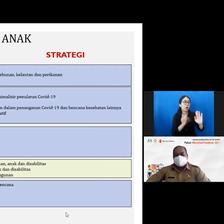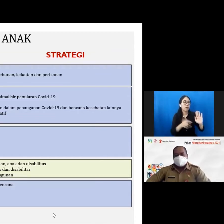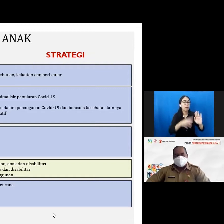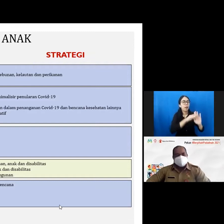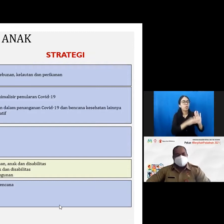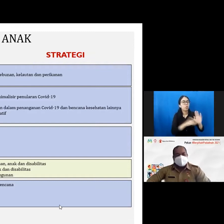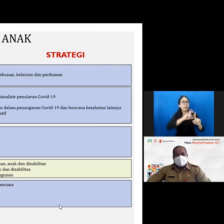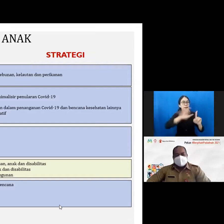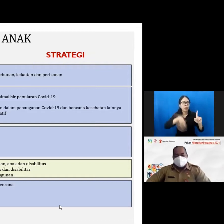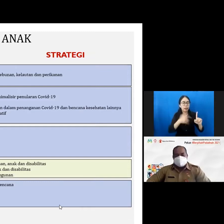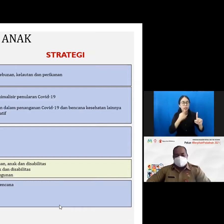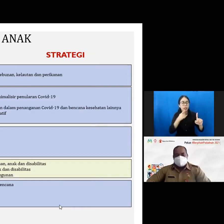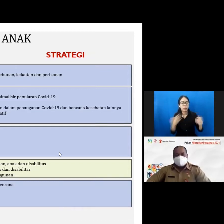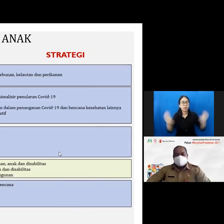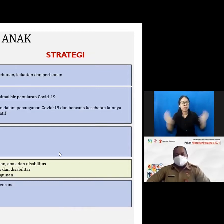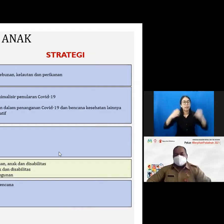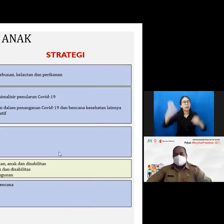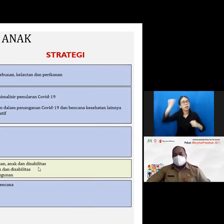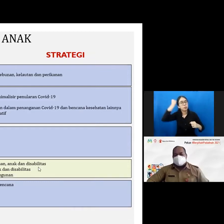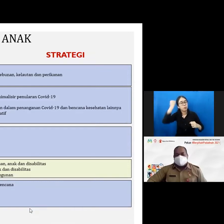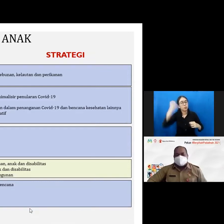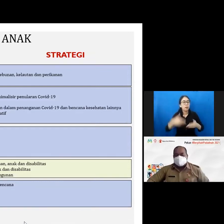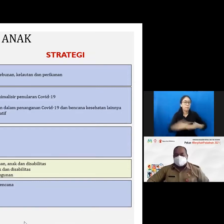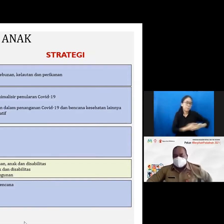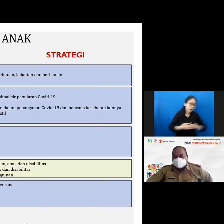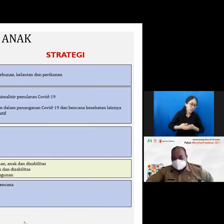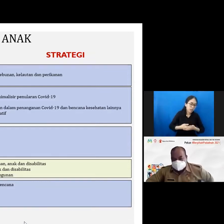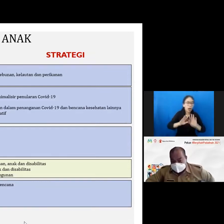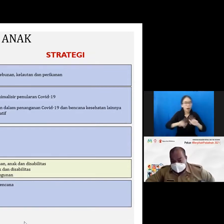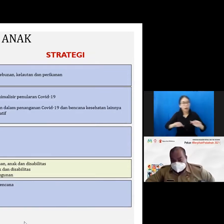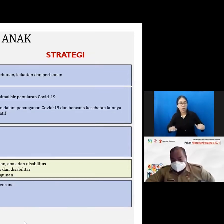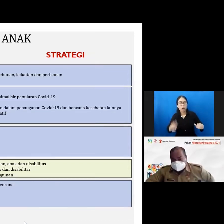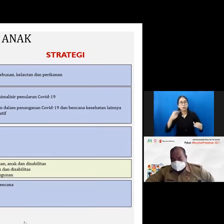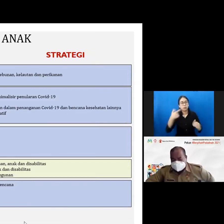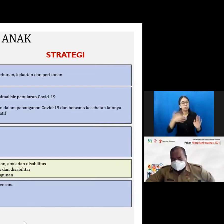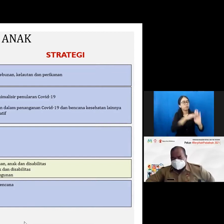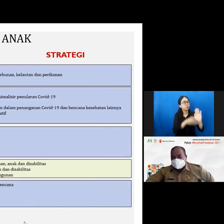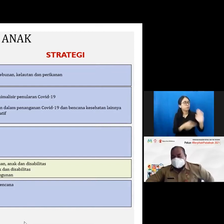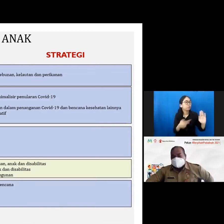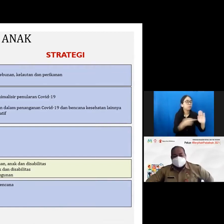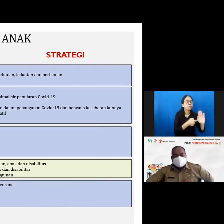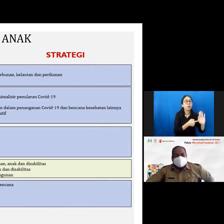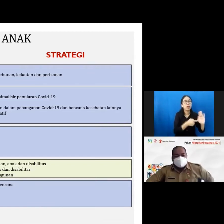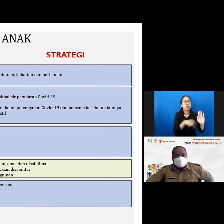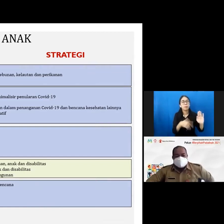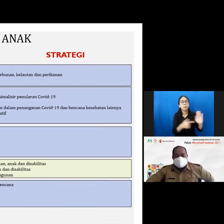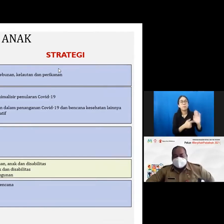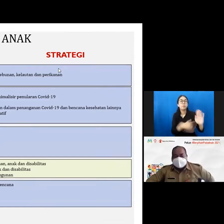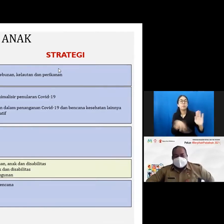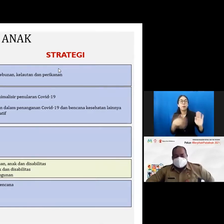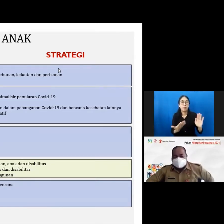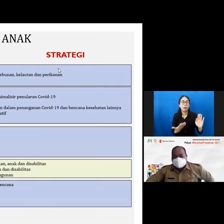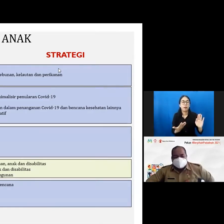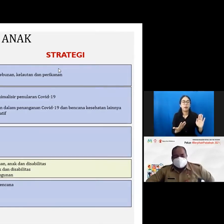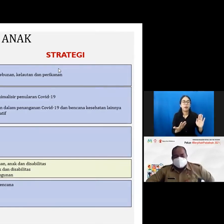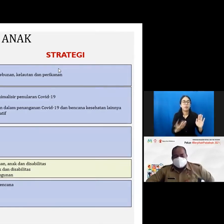kesehatan ibu baik dan anak yang akan dijadikan rujukan untuk berancang berbagai program kegiatan yang berkaitan dengan